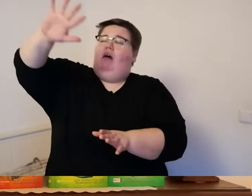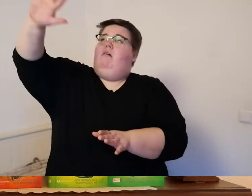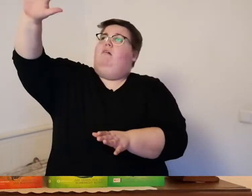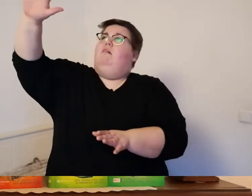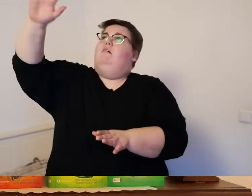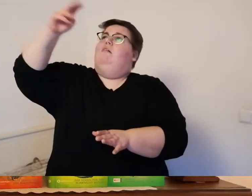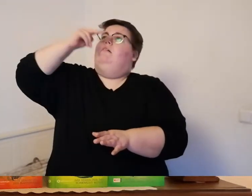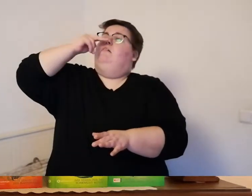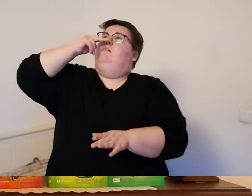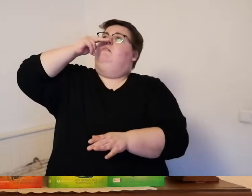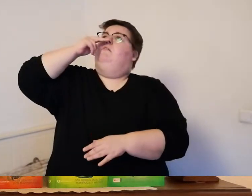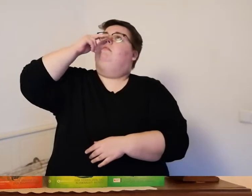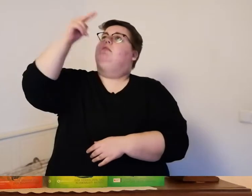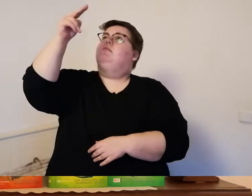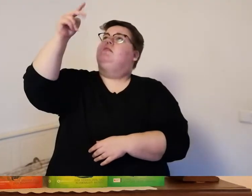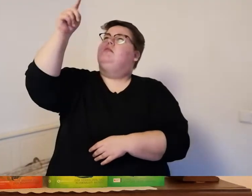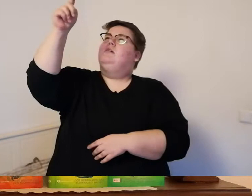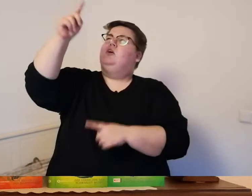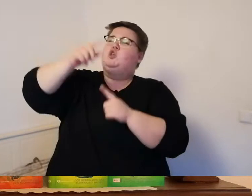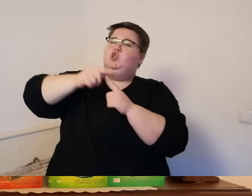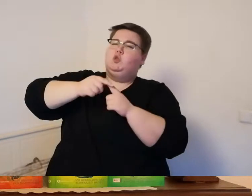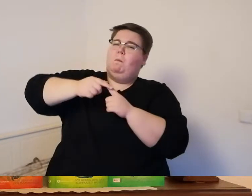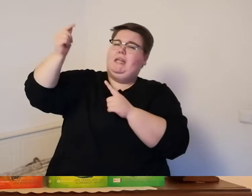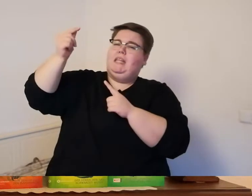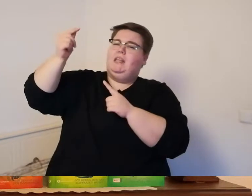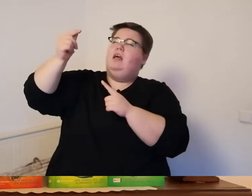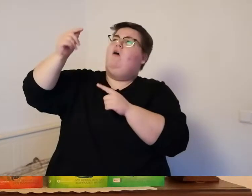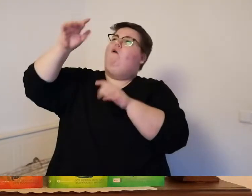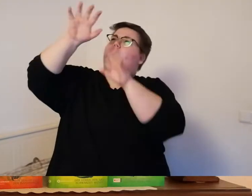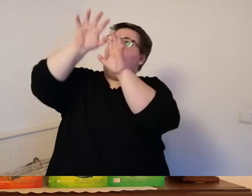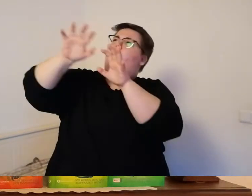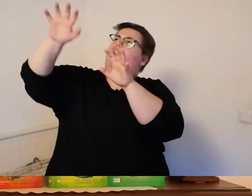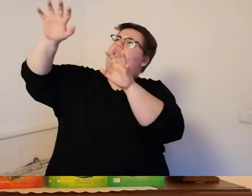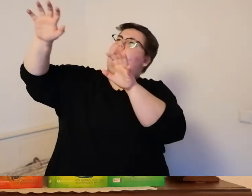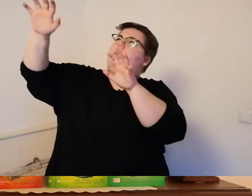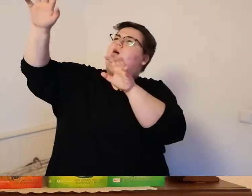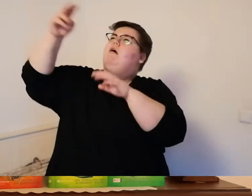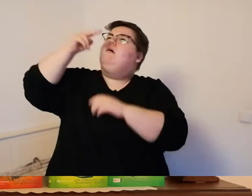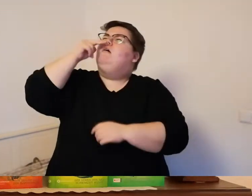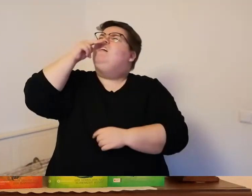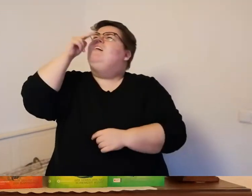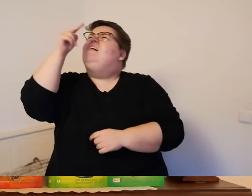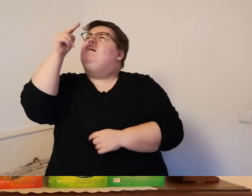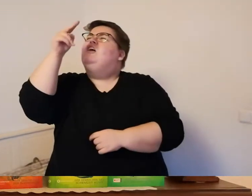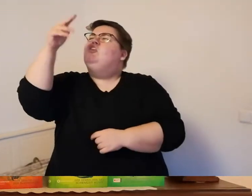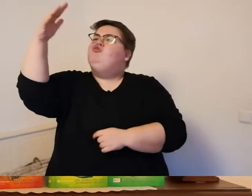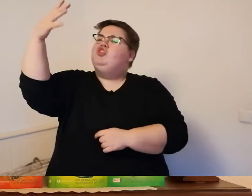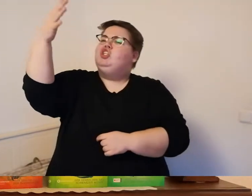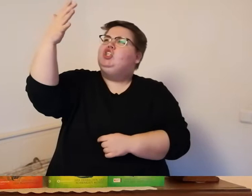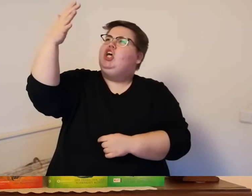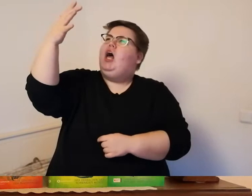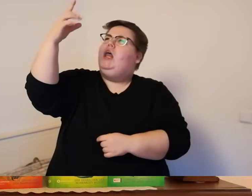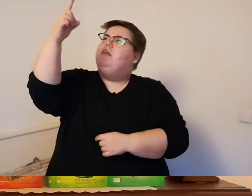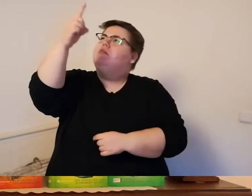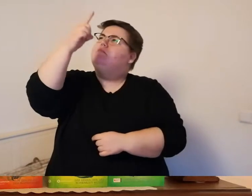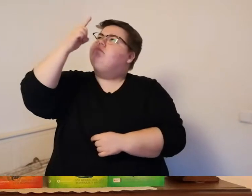zum gipfel er war zwar immer noch wolken verhangen aber der gipfel riss für einen moment auf und gab den blick auf einen